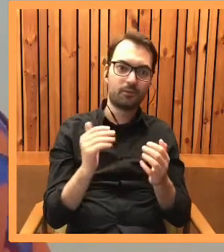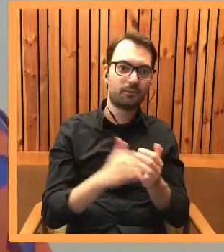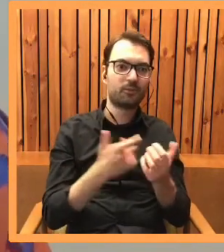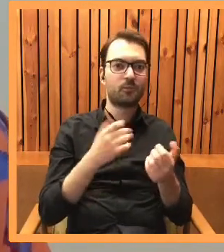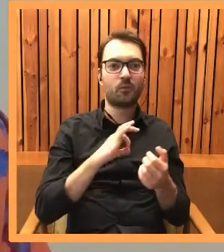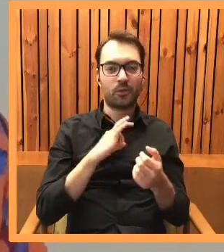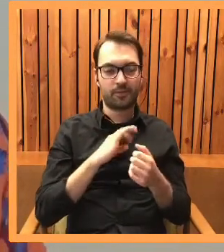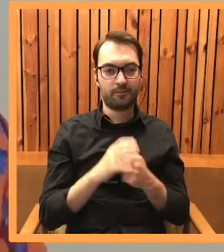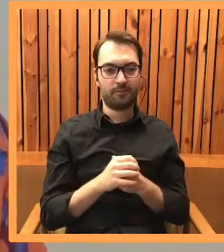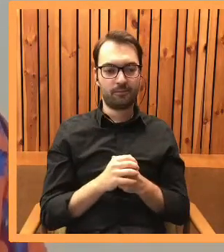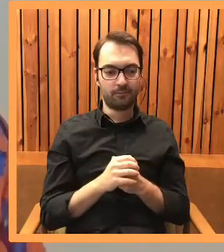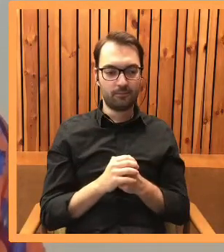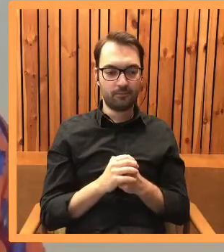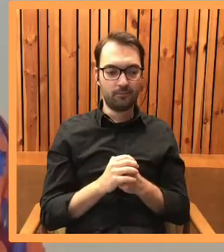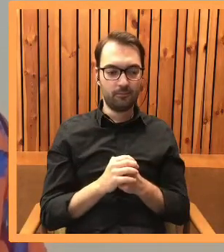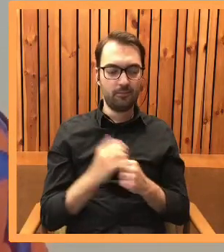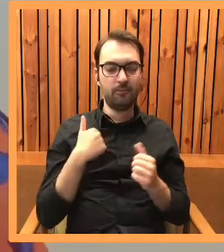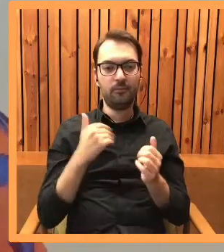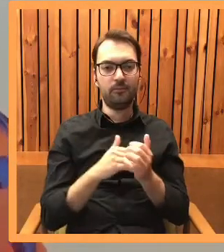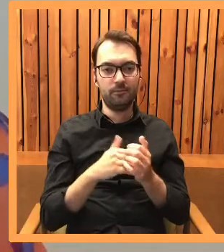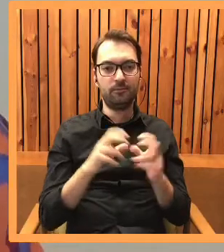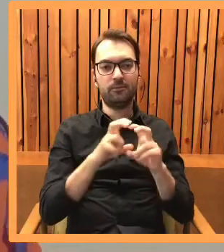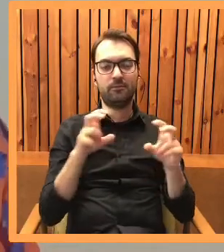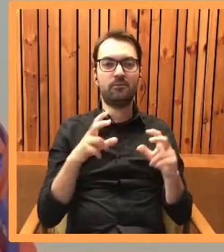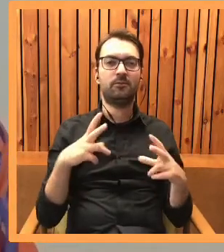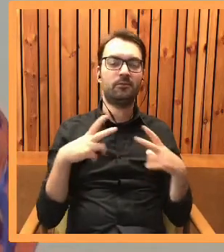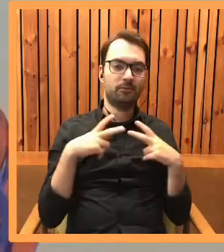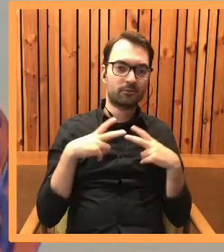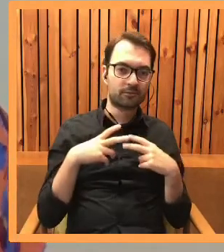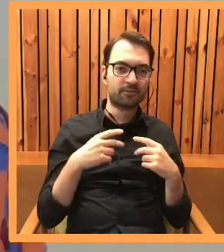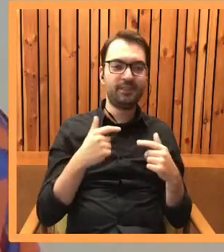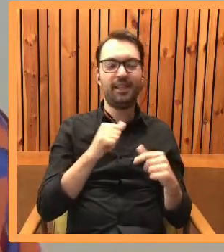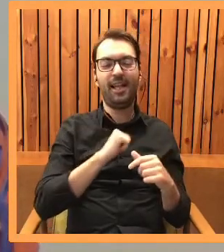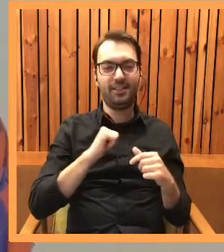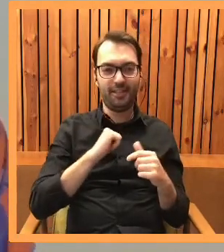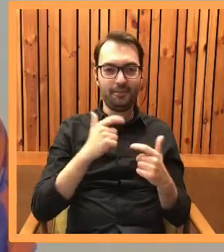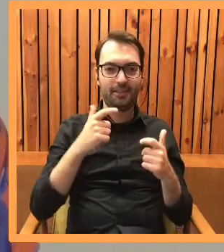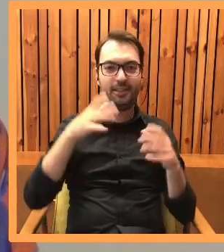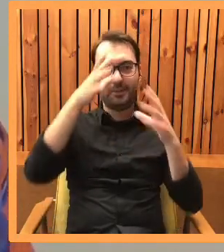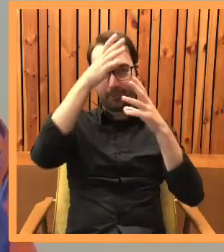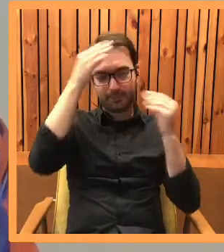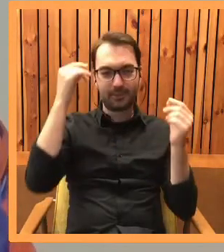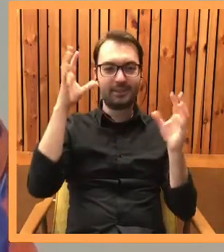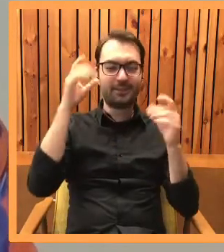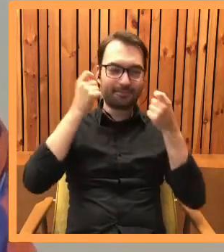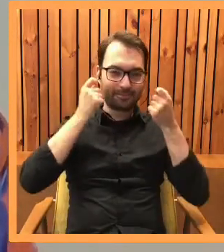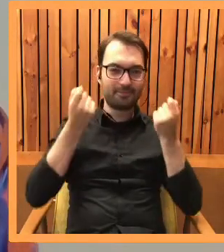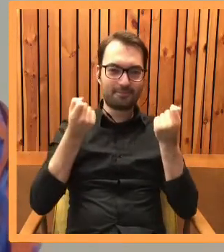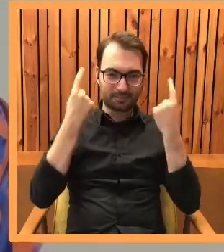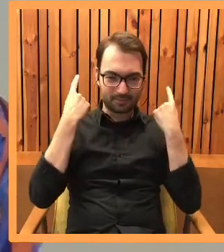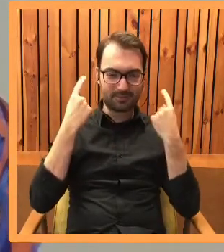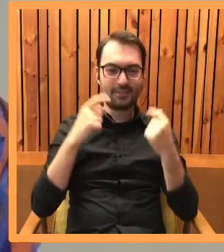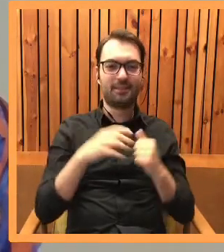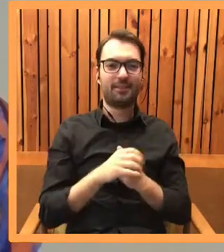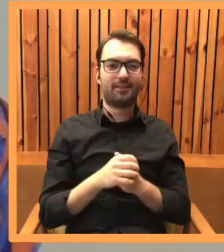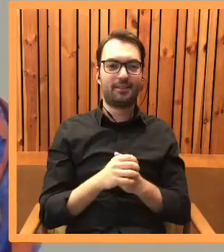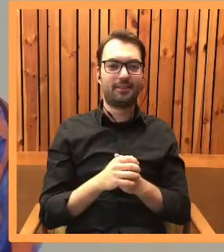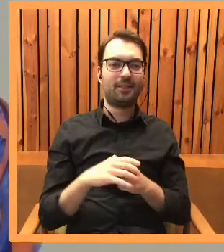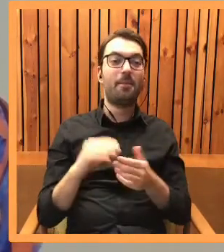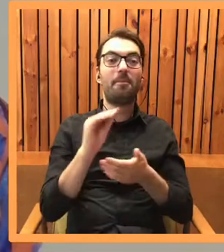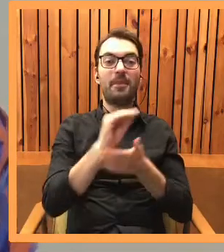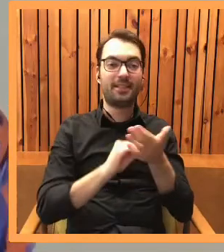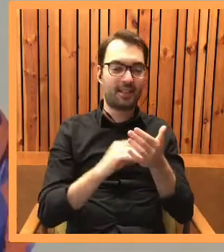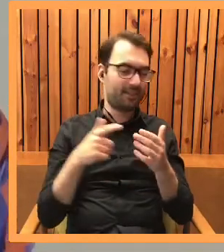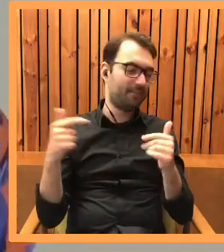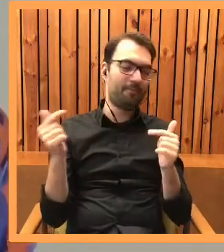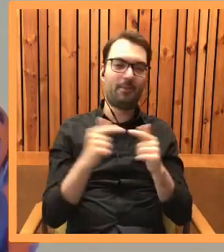mojego, takiej chwili relaksu, zapomnienia od tej codzienności. No i pisanie się świetnie w tym